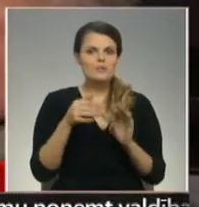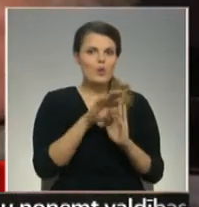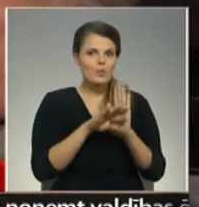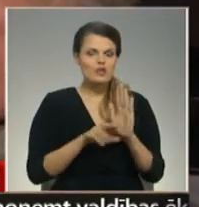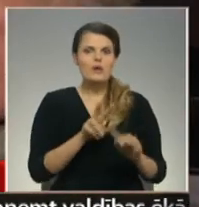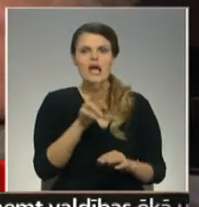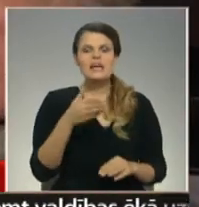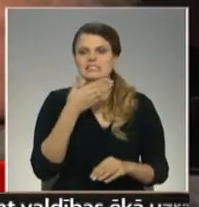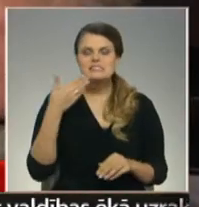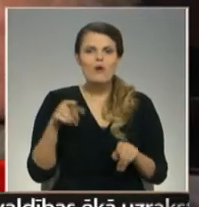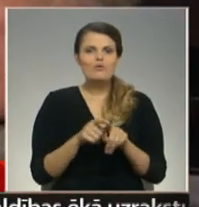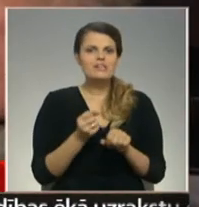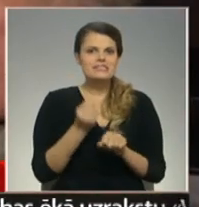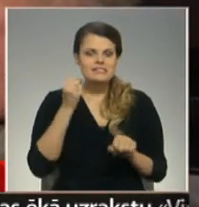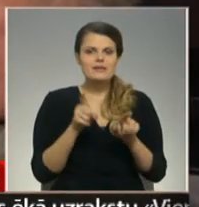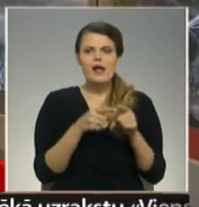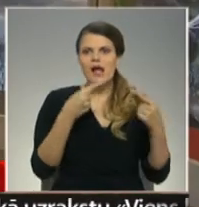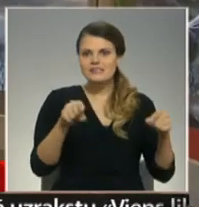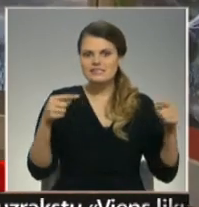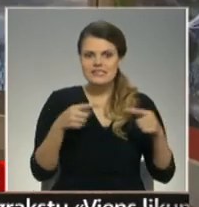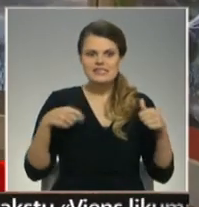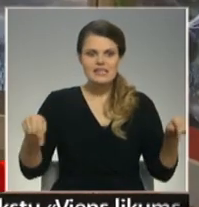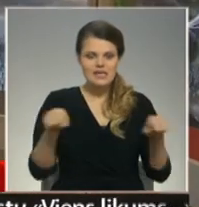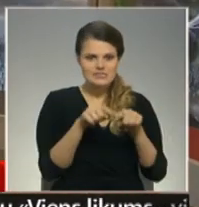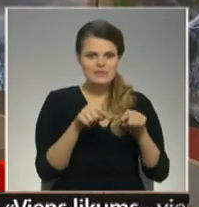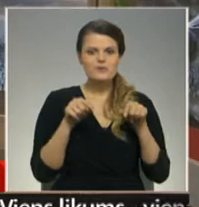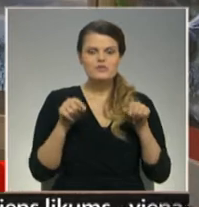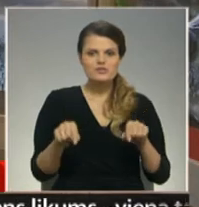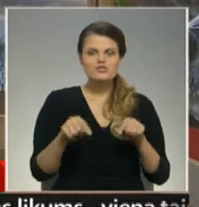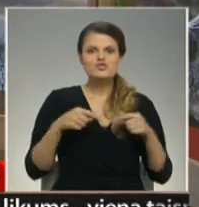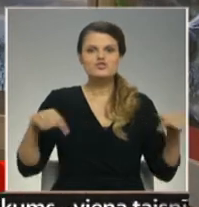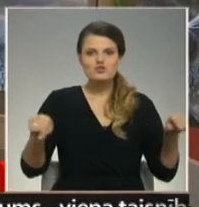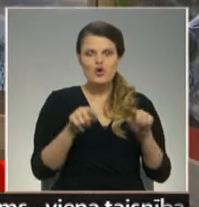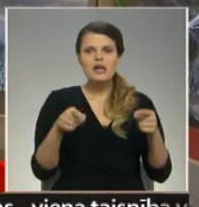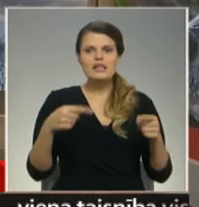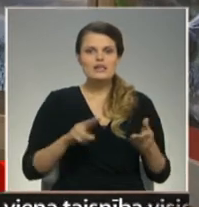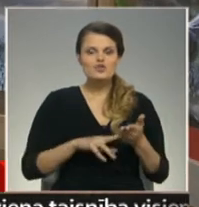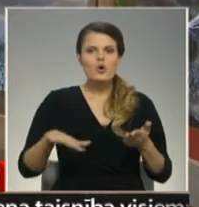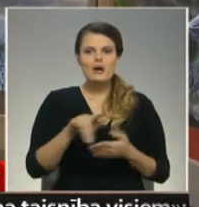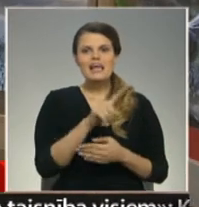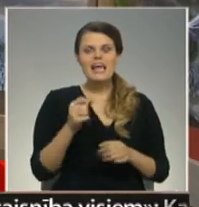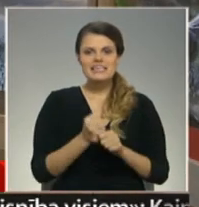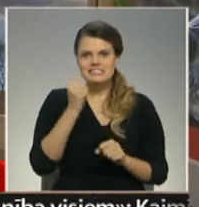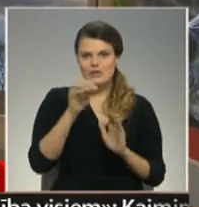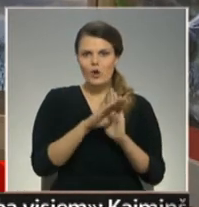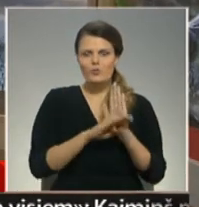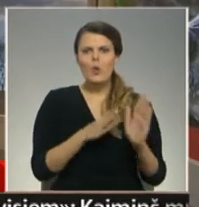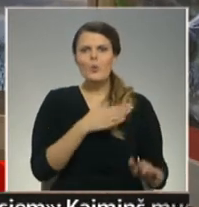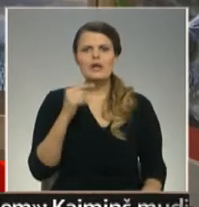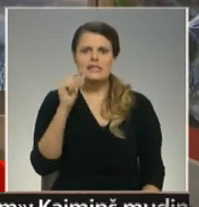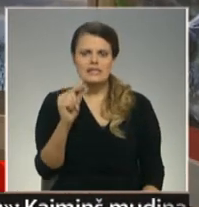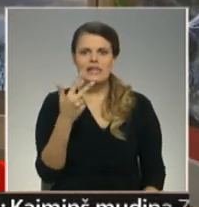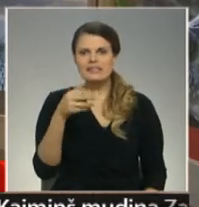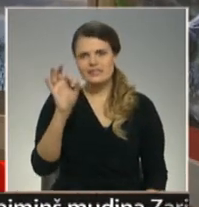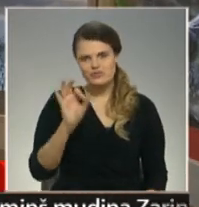strikti kā citās aizsargājumās teritorijās. Lieguma zona Nacionālā parkā, kur ir stingrāk nosacījumi ļoti nelielta, ir kādi